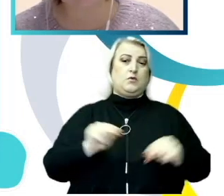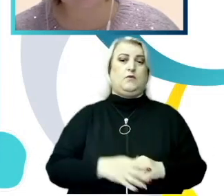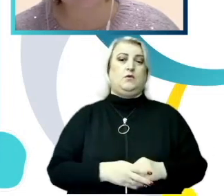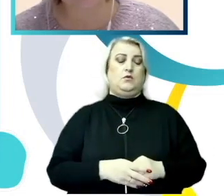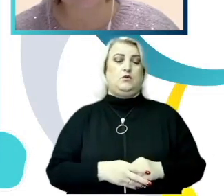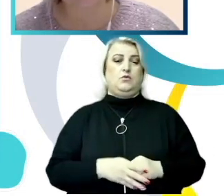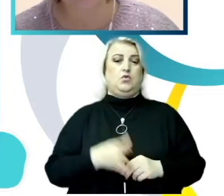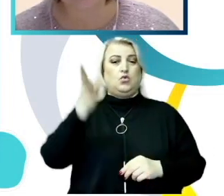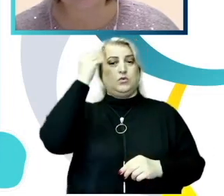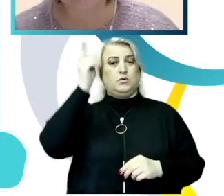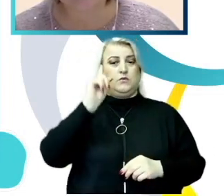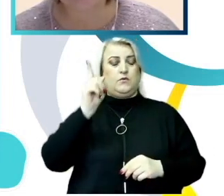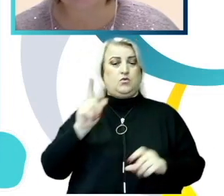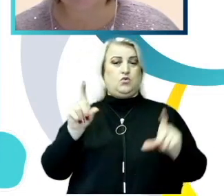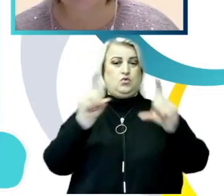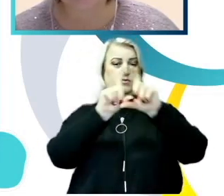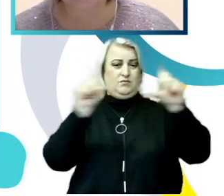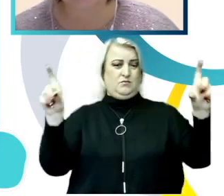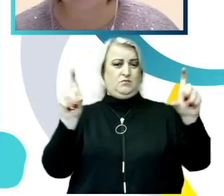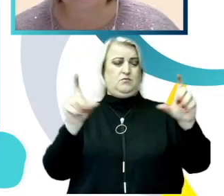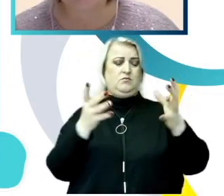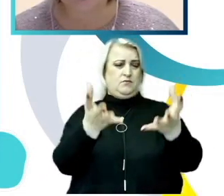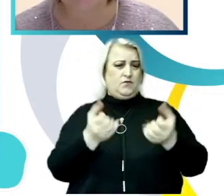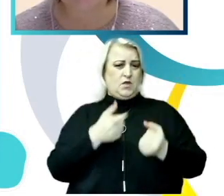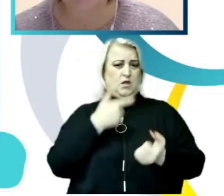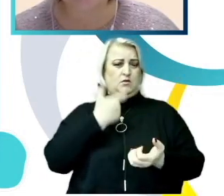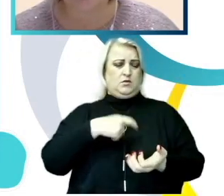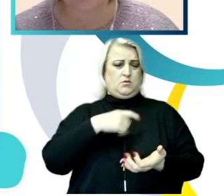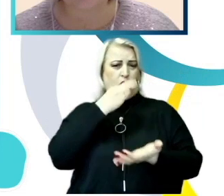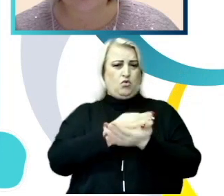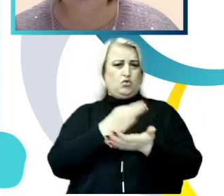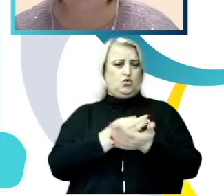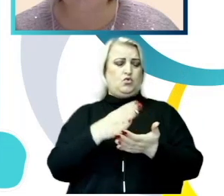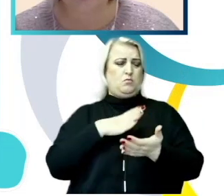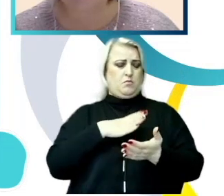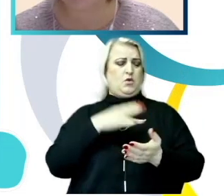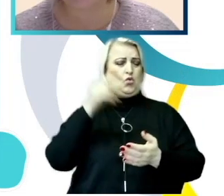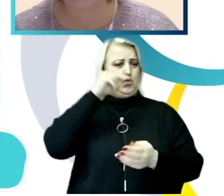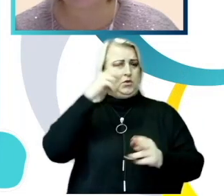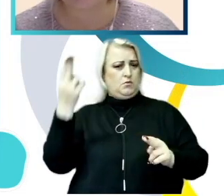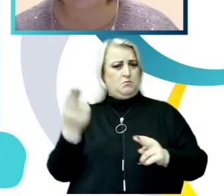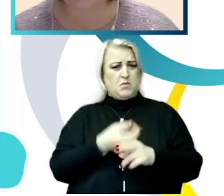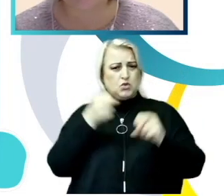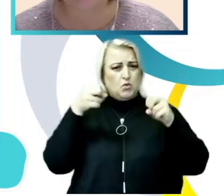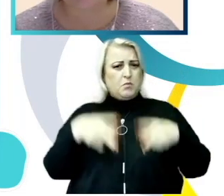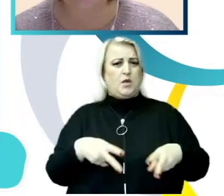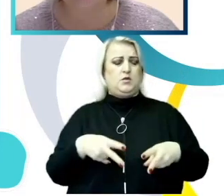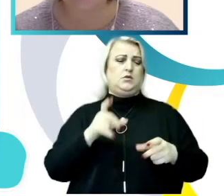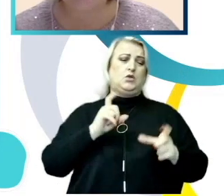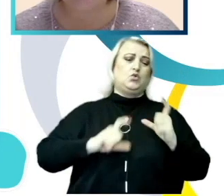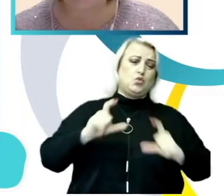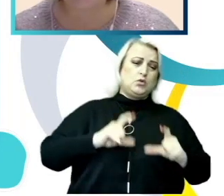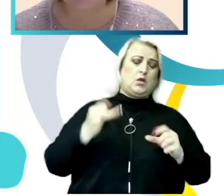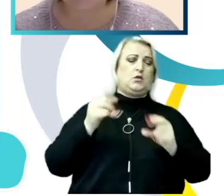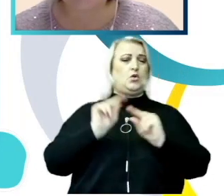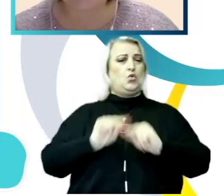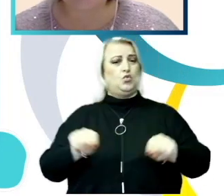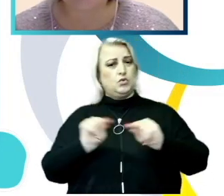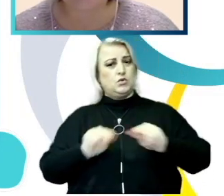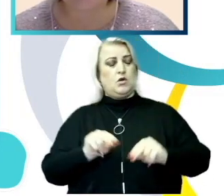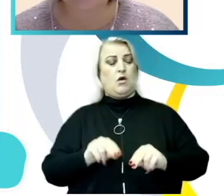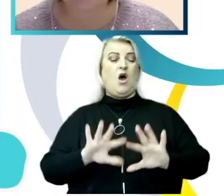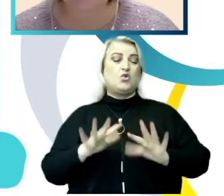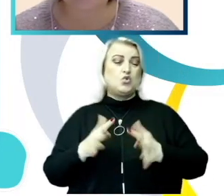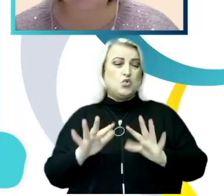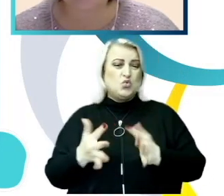învățământ și-au asumat angajamentul de a asigura un climat sigur atât pentru studenți cât și personalul didactic, cazurile de hărțuire